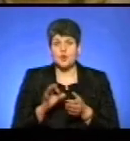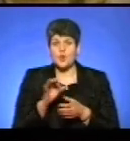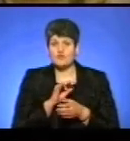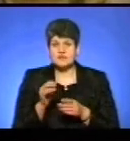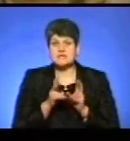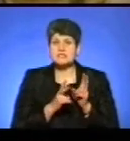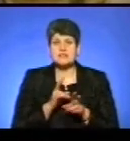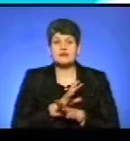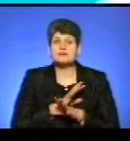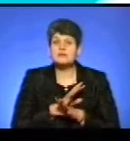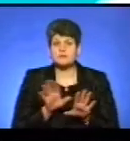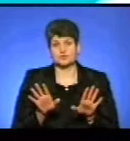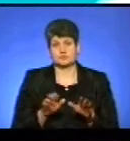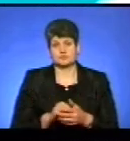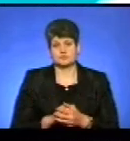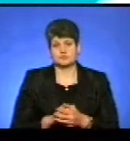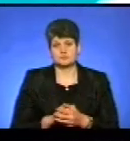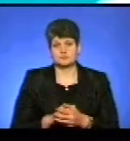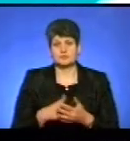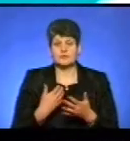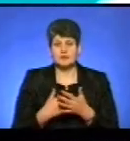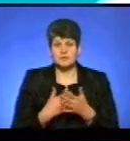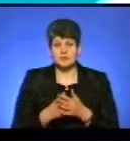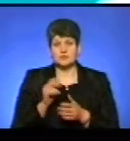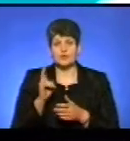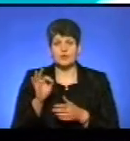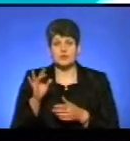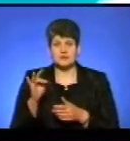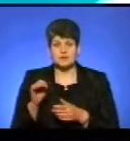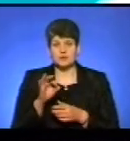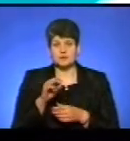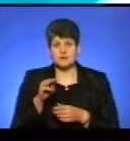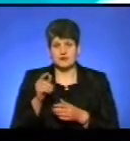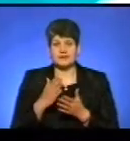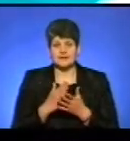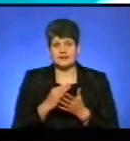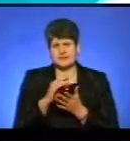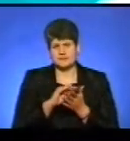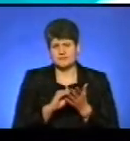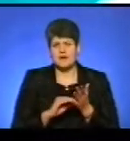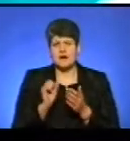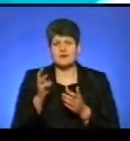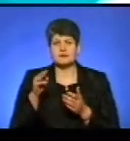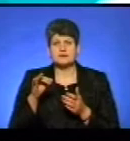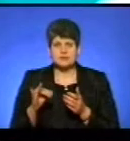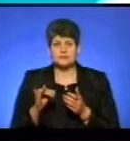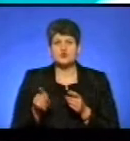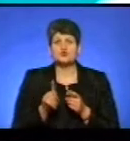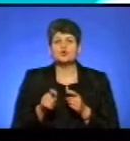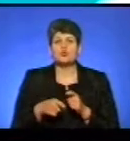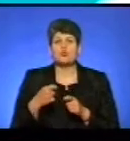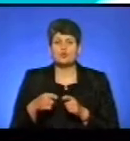скарг не було. Ось, наприклад, по Корденській ОТГ є декілька складених актів щодо порушення,